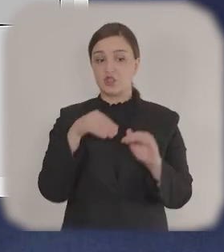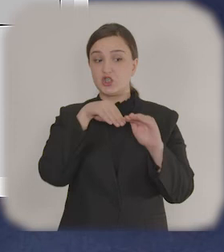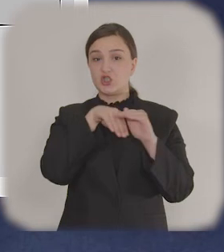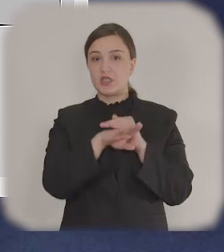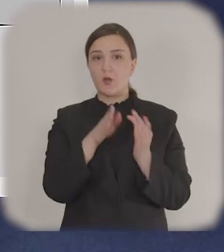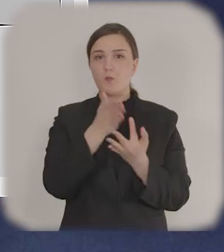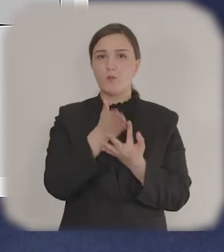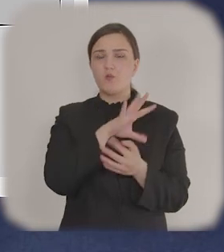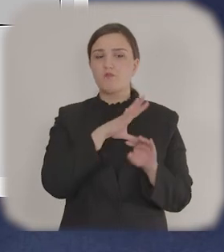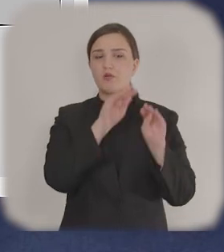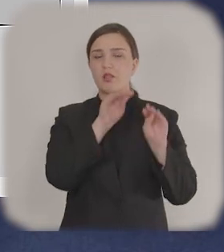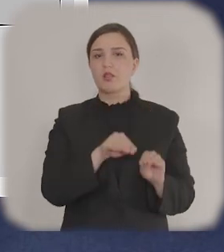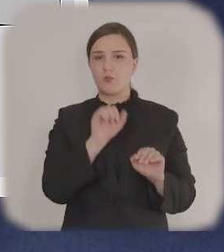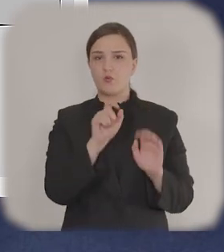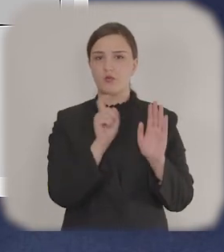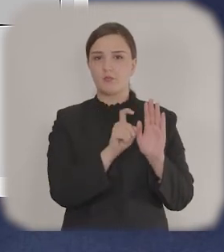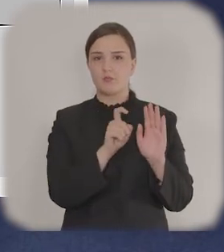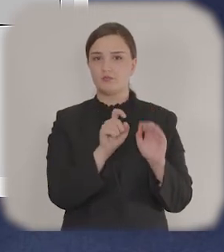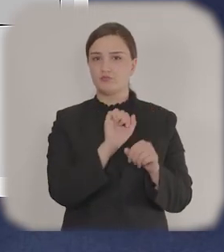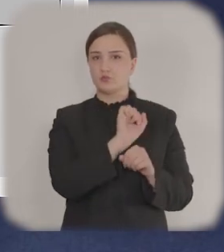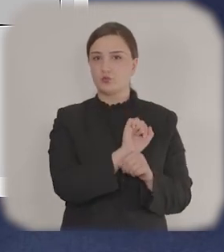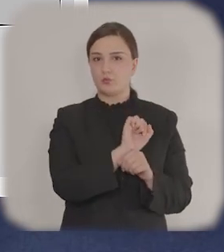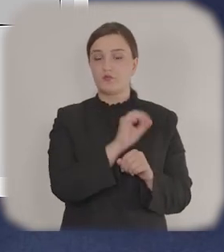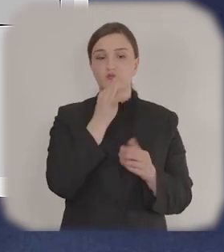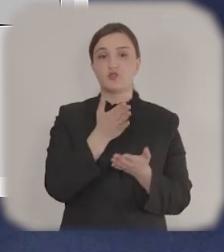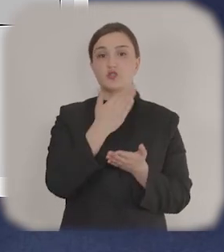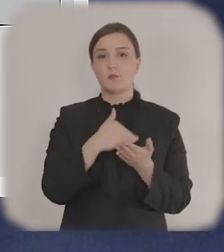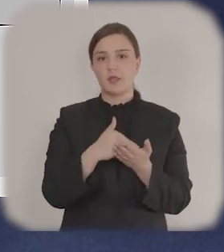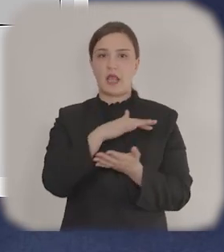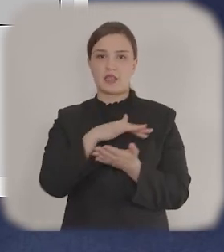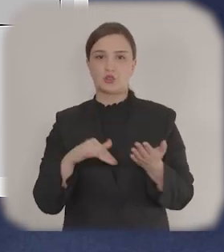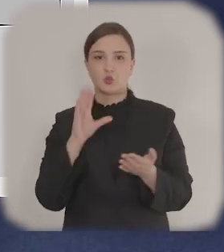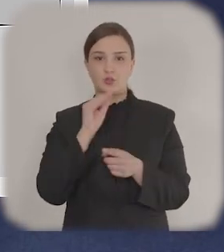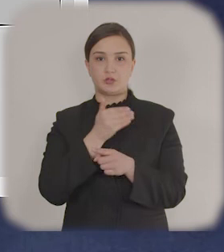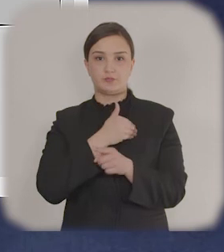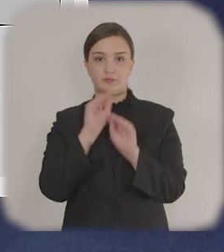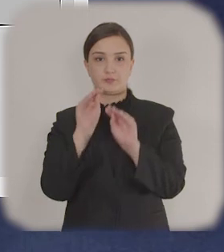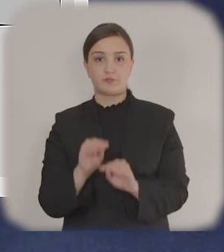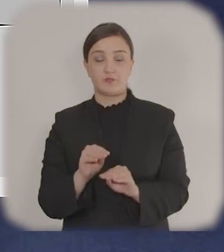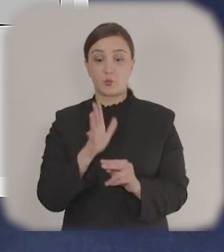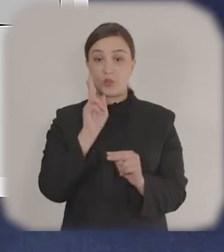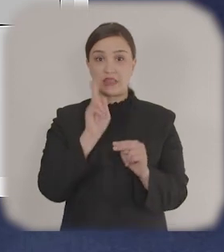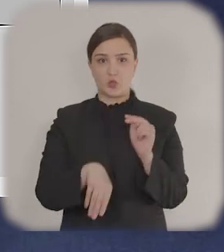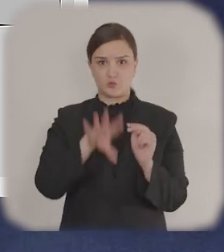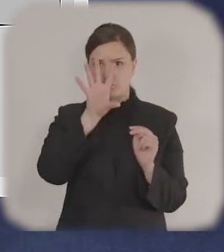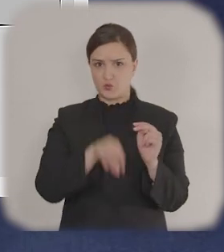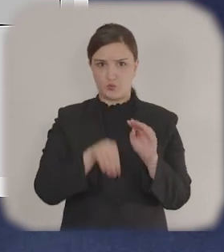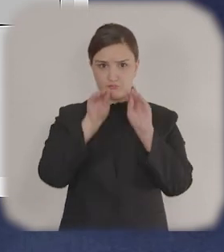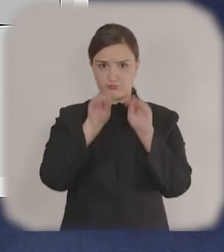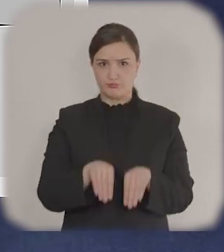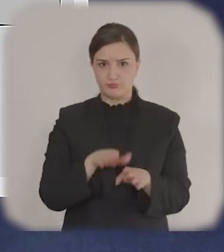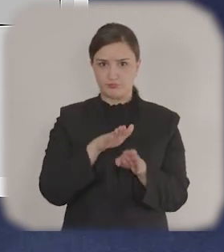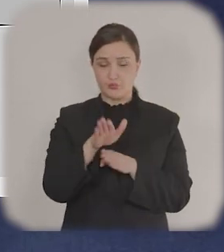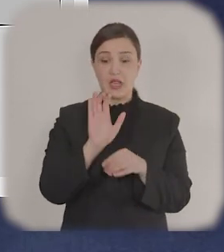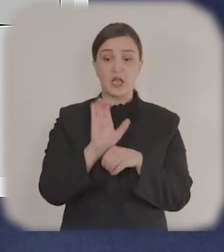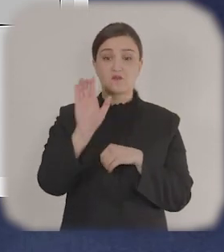verir. Sizin üçün əlverişli bir vaxtda doldurmağı davam etdirə bilərsiniz. Bəyanatı doldurmağı başa çatdırdınızsa, göndərənə